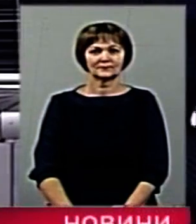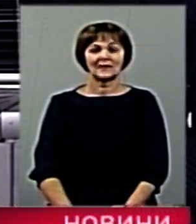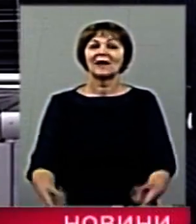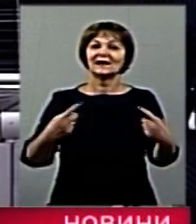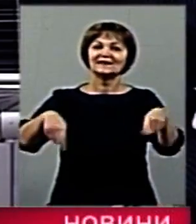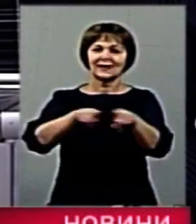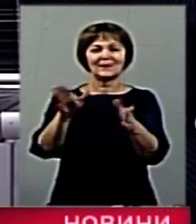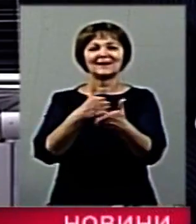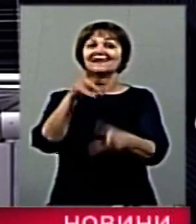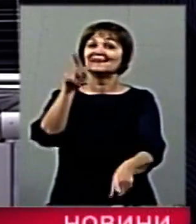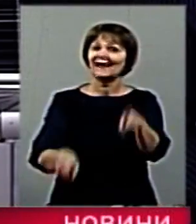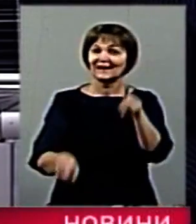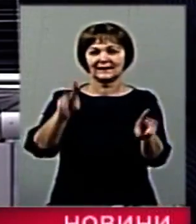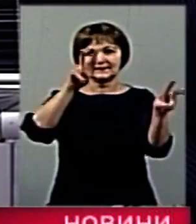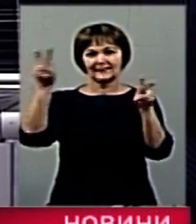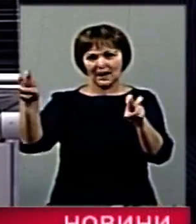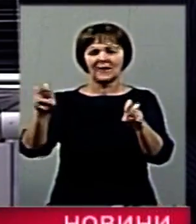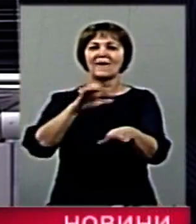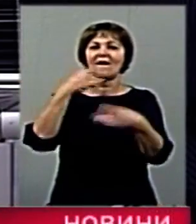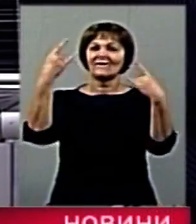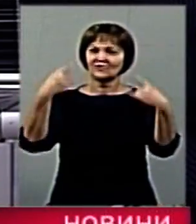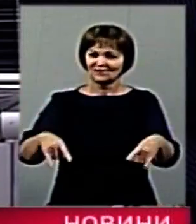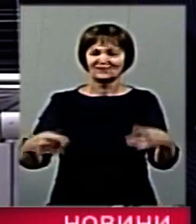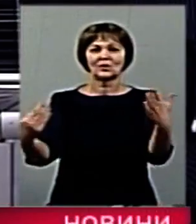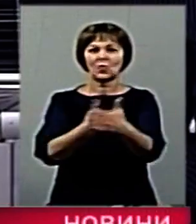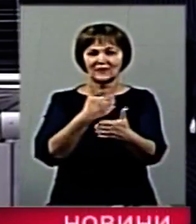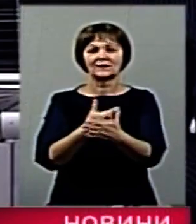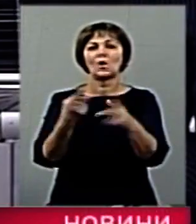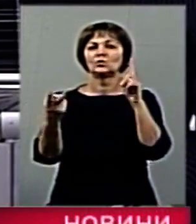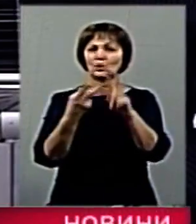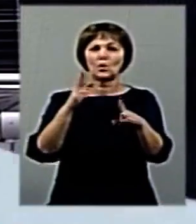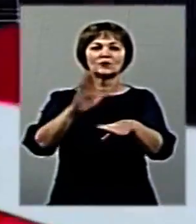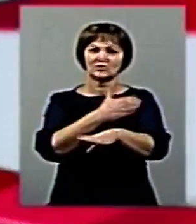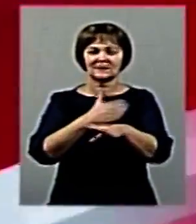Такими є деякі теми випуску. У другій частині говоритимемо ще про такі події.